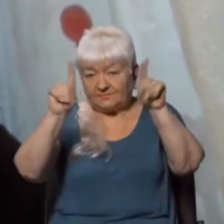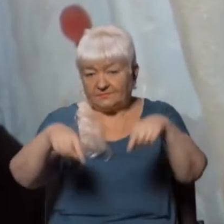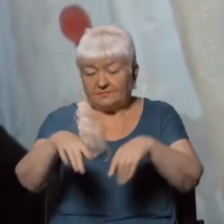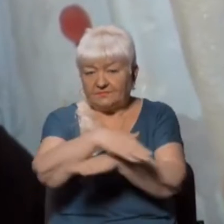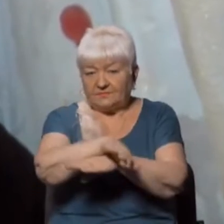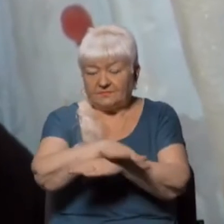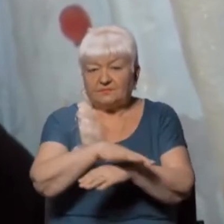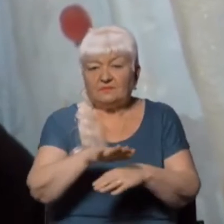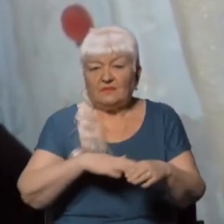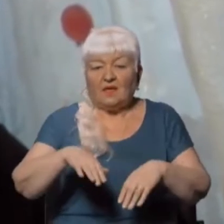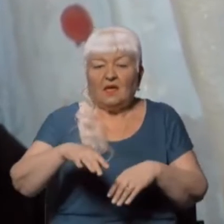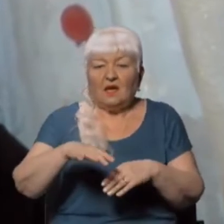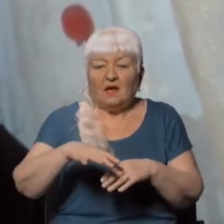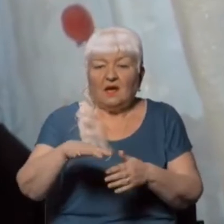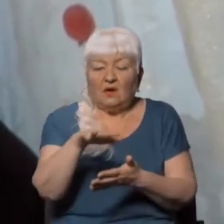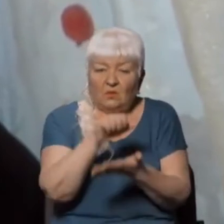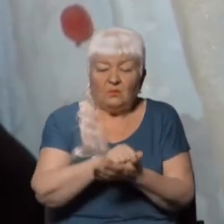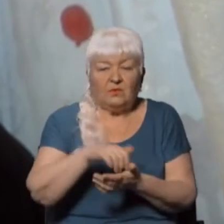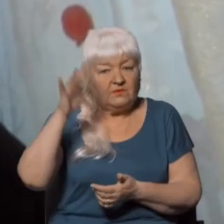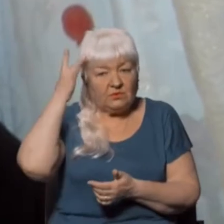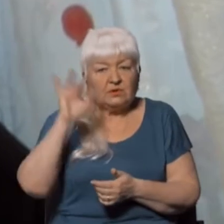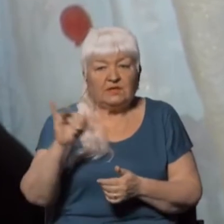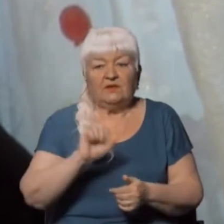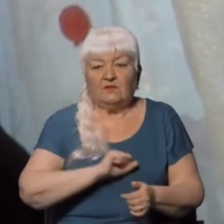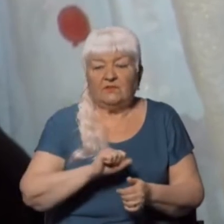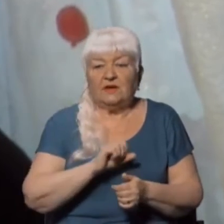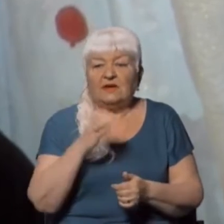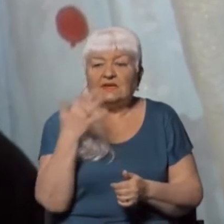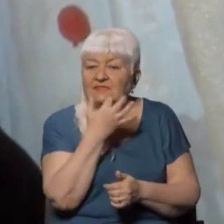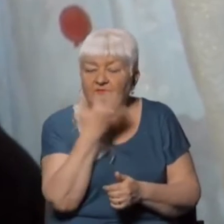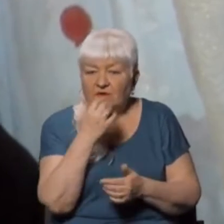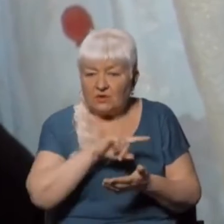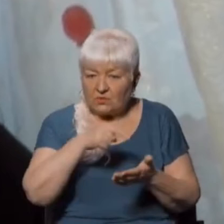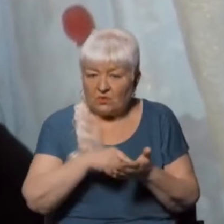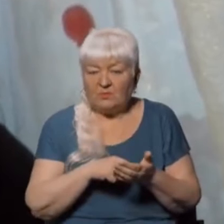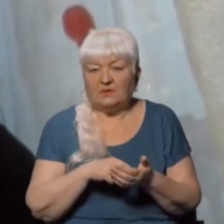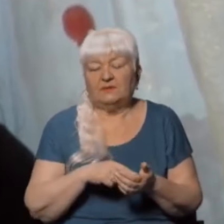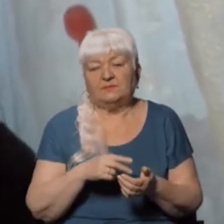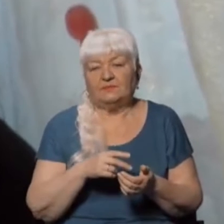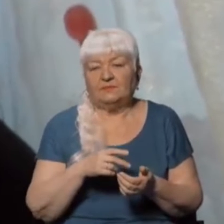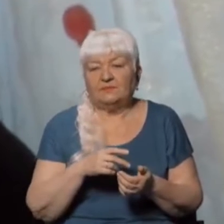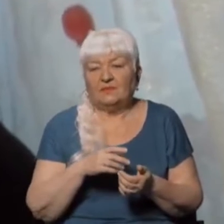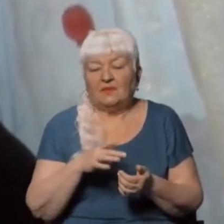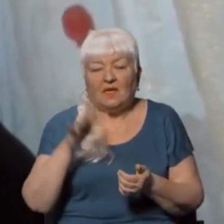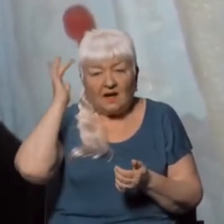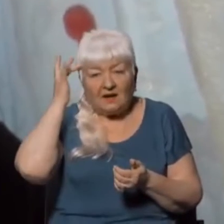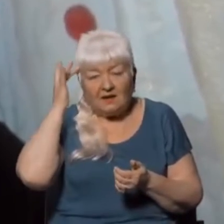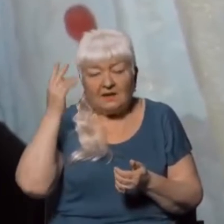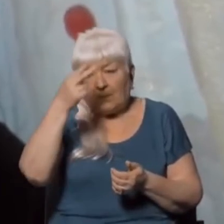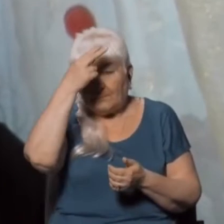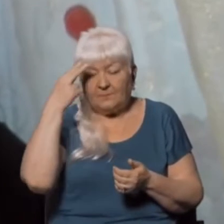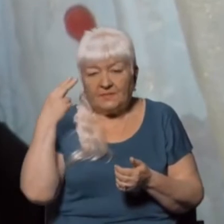окупованого Криму, зокрема у Сімферополі. Про це повідомляє телеграм-канал «Крим. Край партизанської слави». На